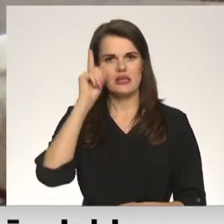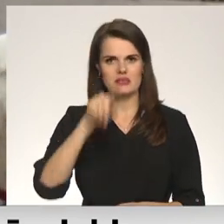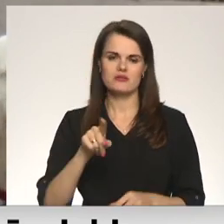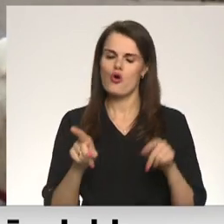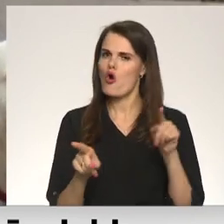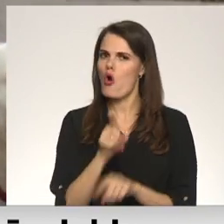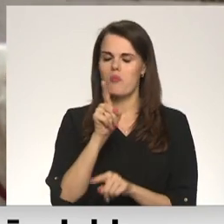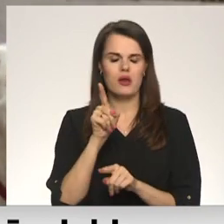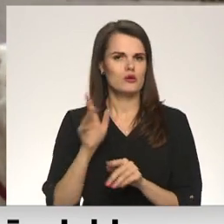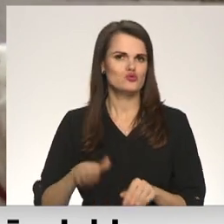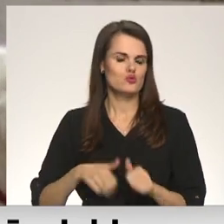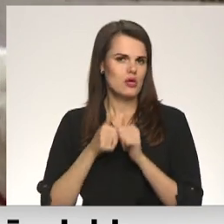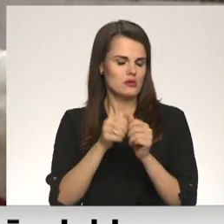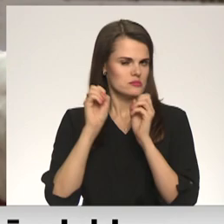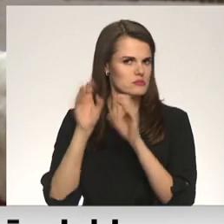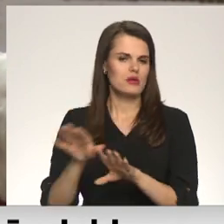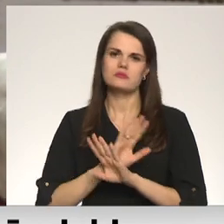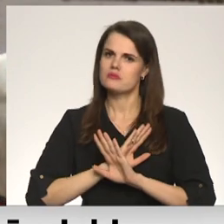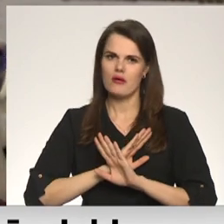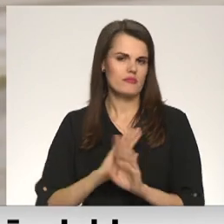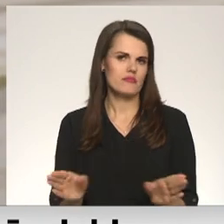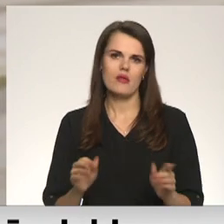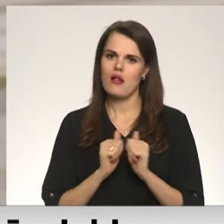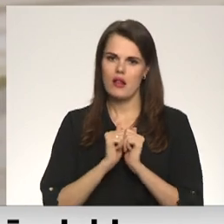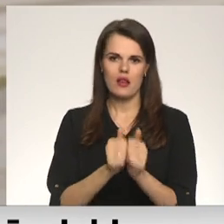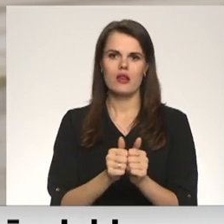kas un viņi netiks atstāti karadarbības skartajā Ukrainā.